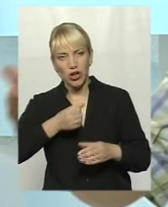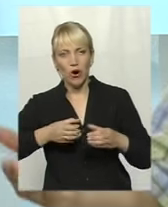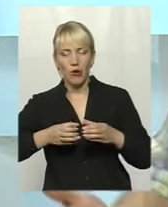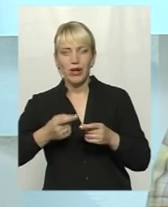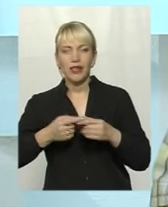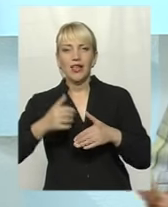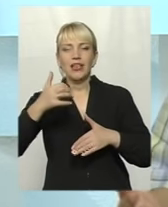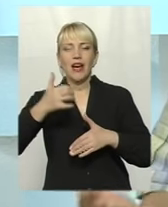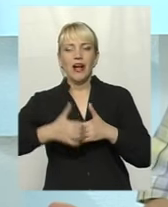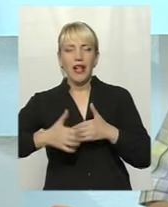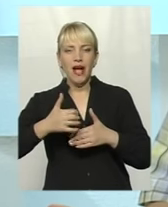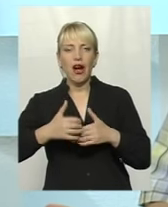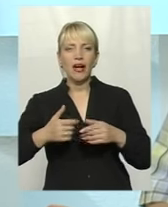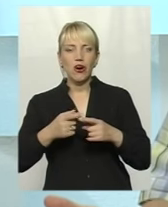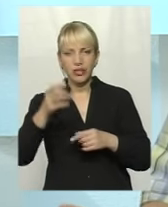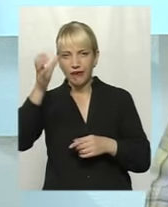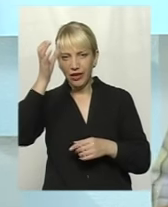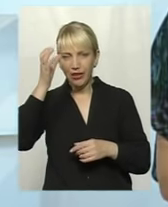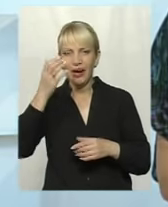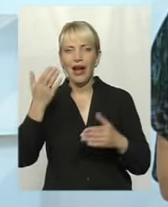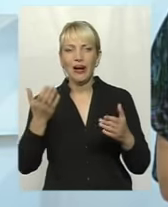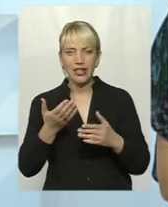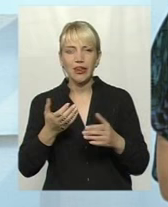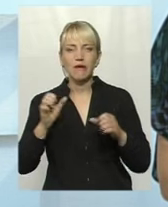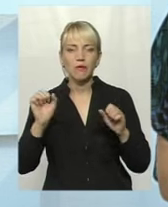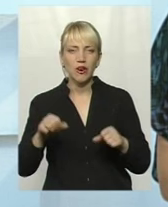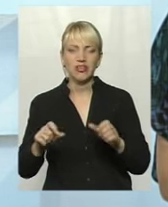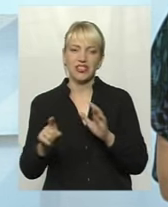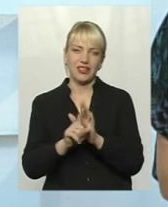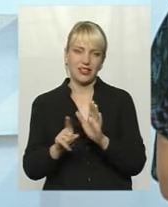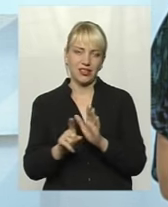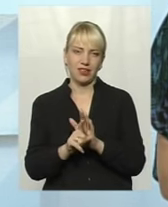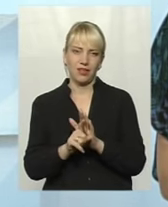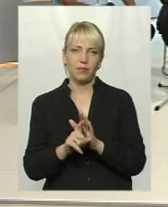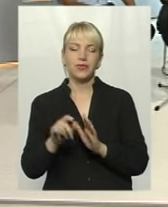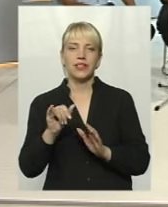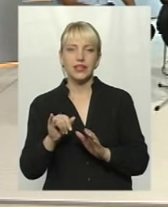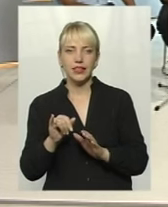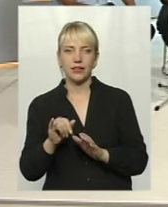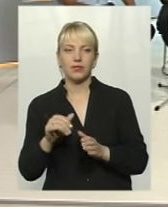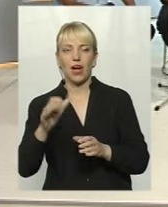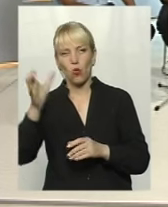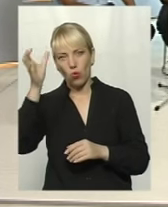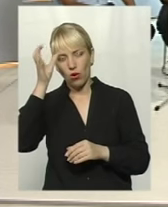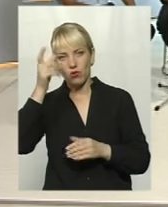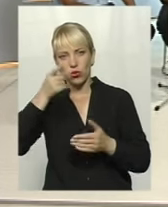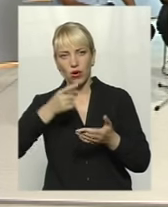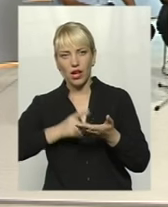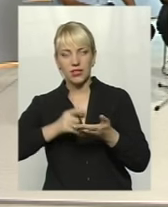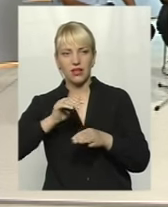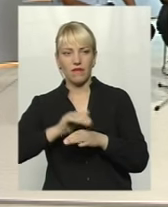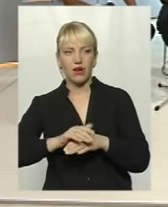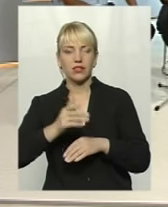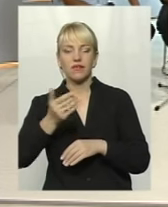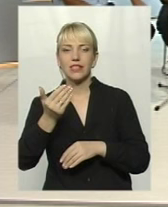починається профілізація, це вже середня освіта, і діти можуть їздити. Мало того, науково доказаний факт, ви спитайтеся